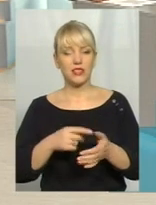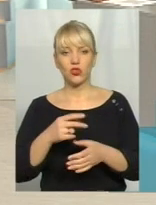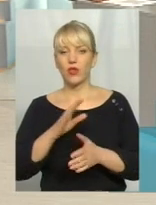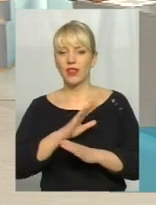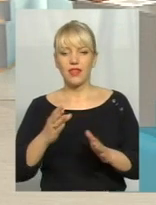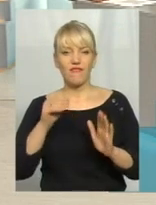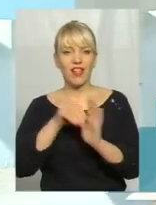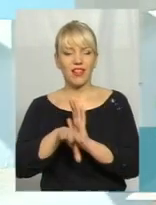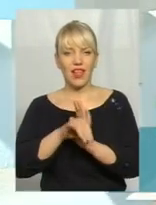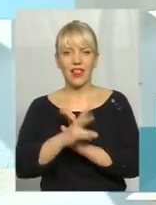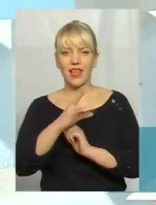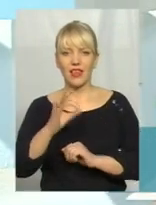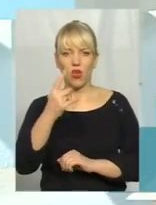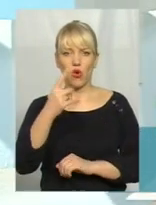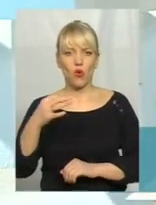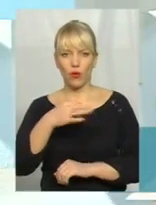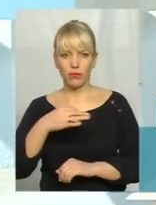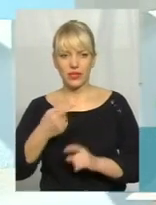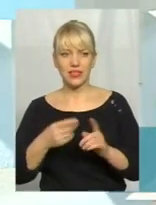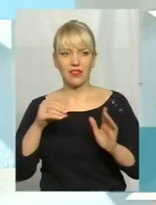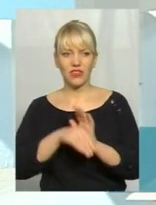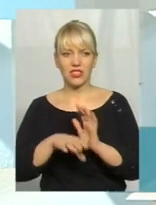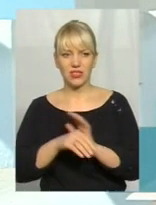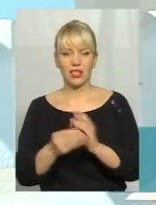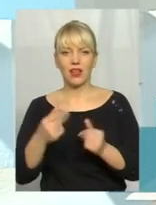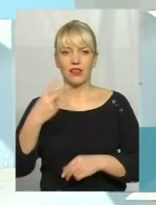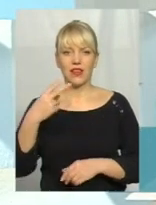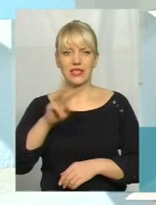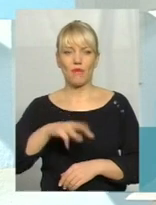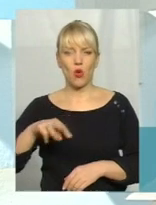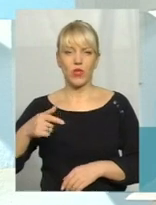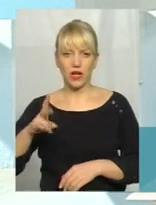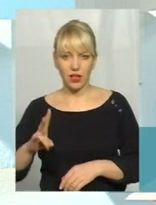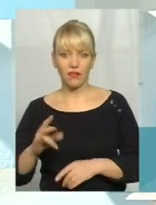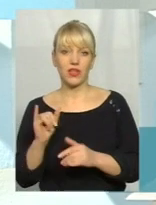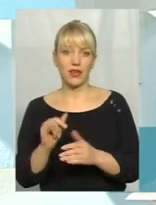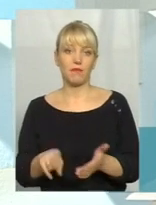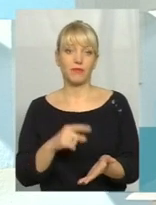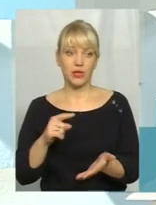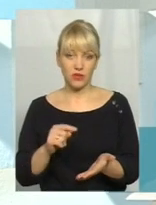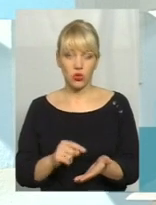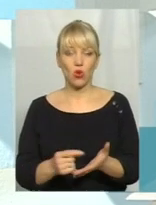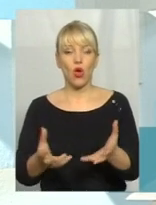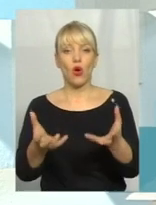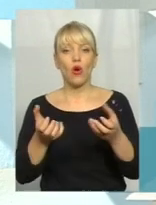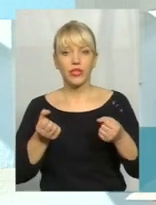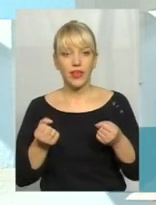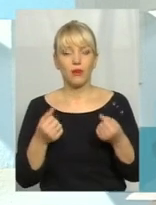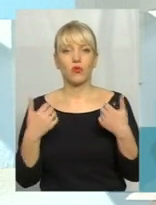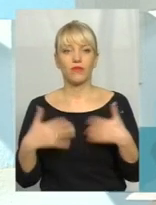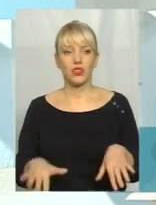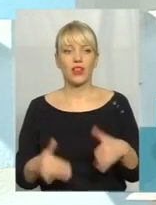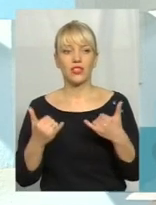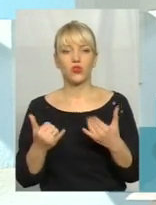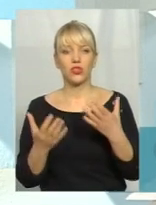жодної копійки, це є інвестиційні кошти, близько 20 мільйонів гривень, і місто отримує вже на